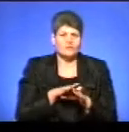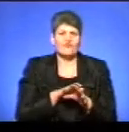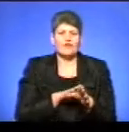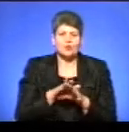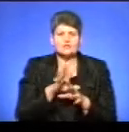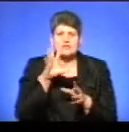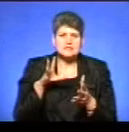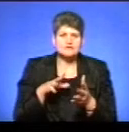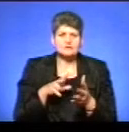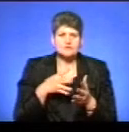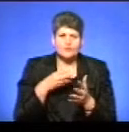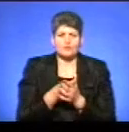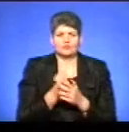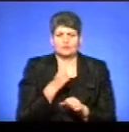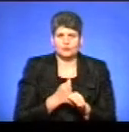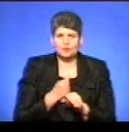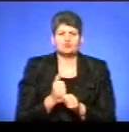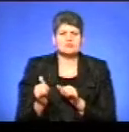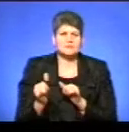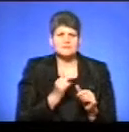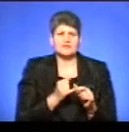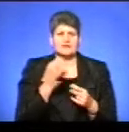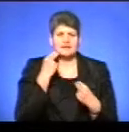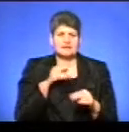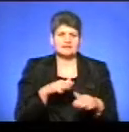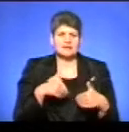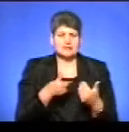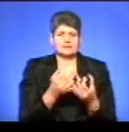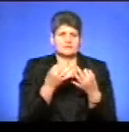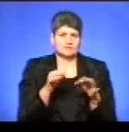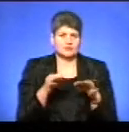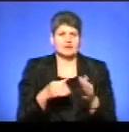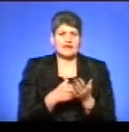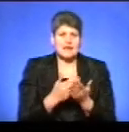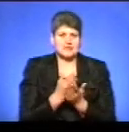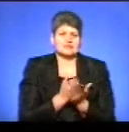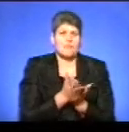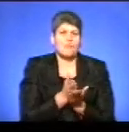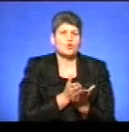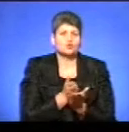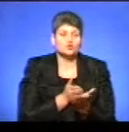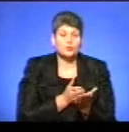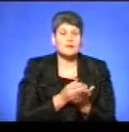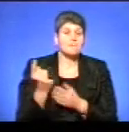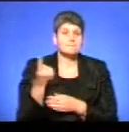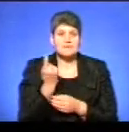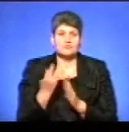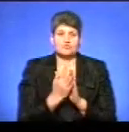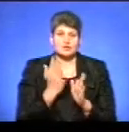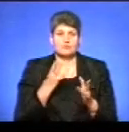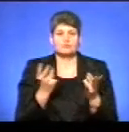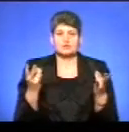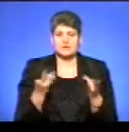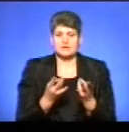виконувати свої функції, тобто забезпечувати ефективне надання доступних і якісних суспільних послуг, в першу чергу для цього